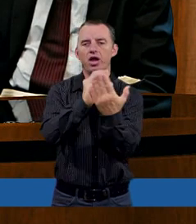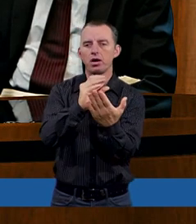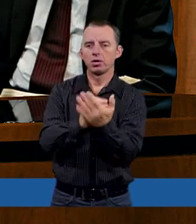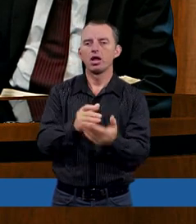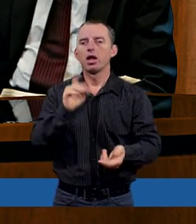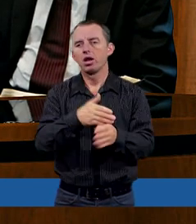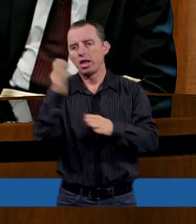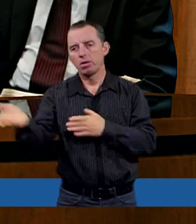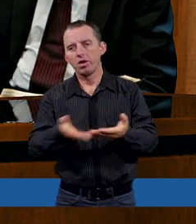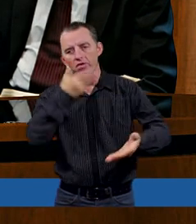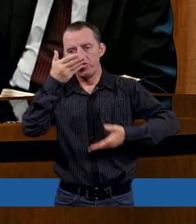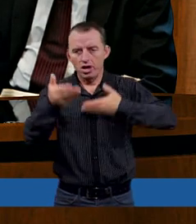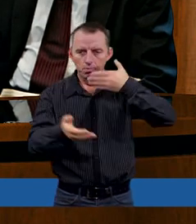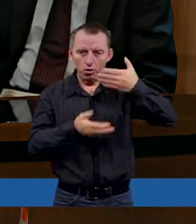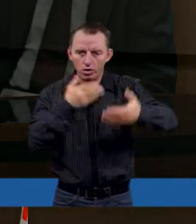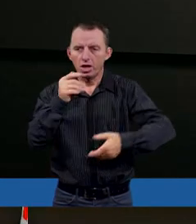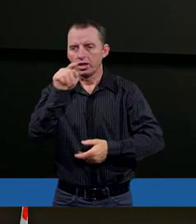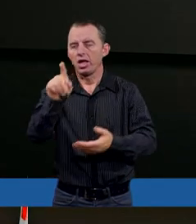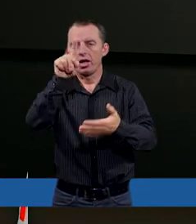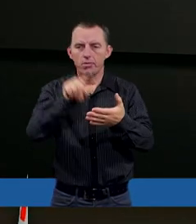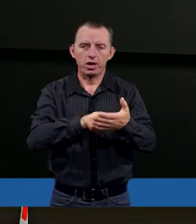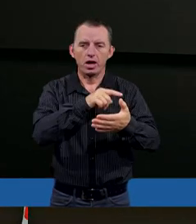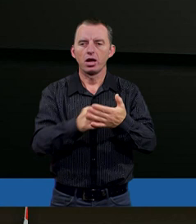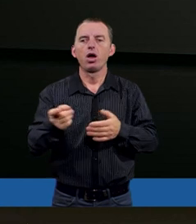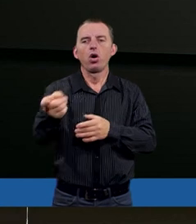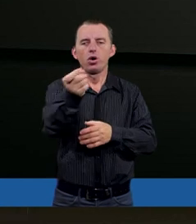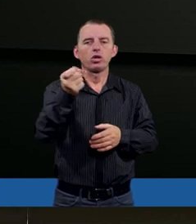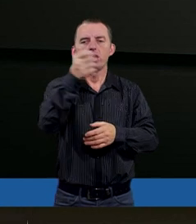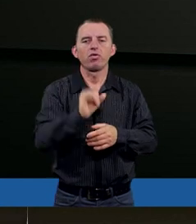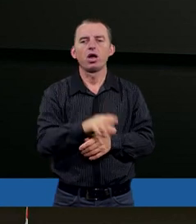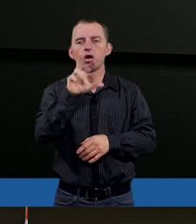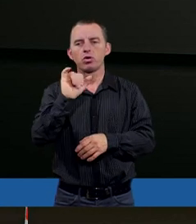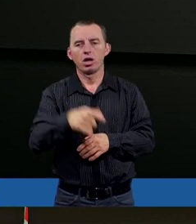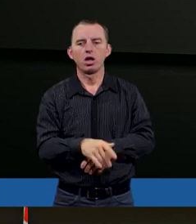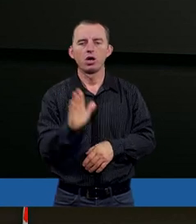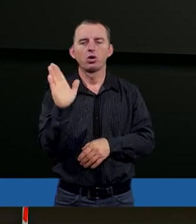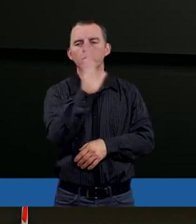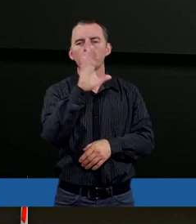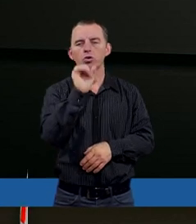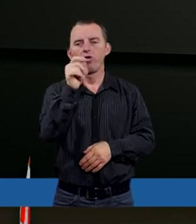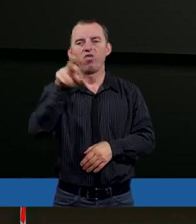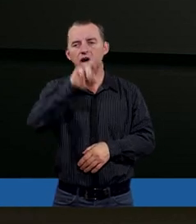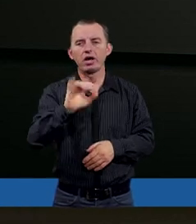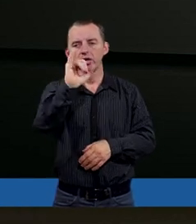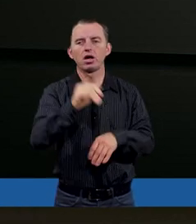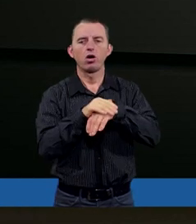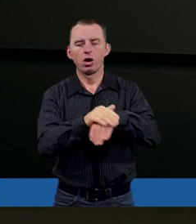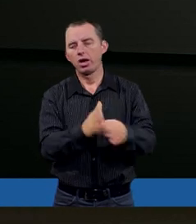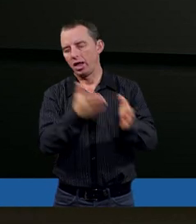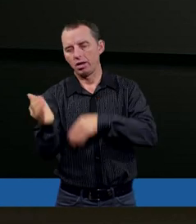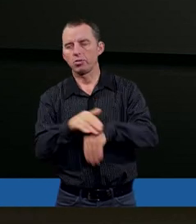kolejnej wypowiedzi. Tym razem odzywa się do Hioba Sofar, jego kolejny przyjaciel.